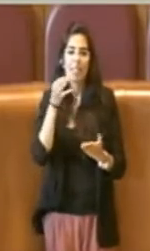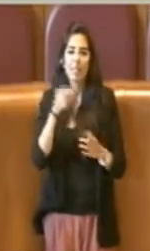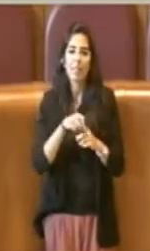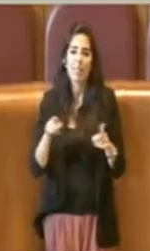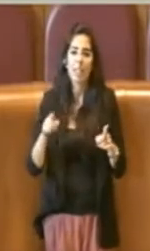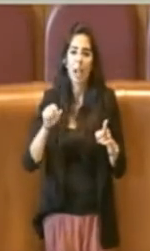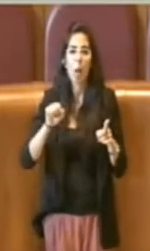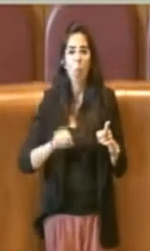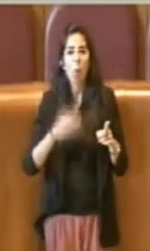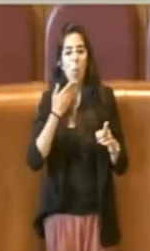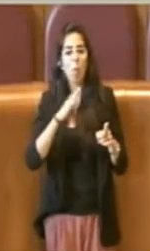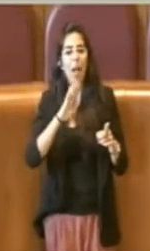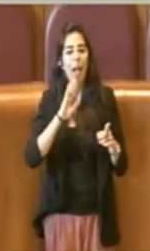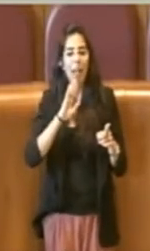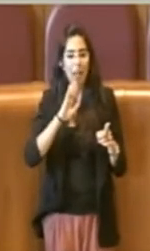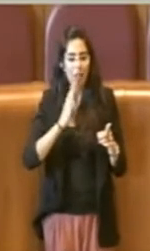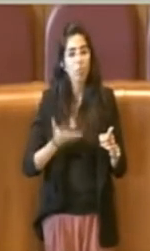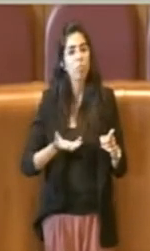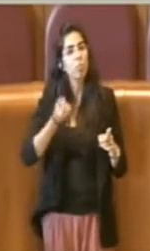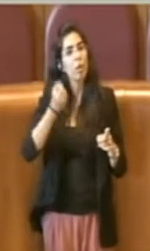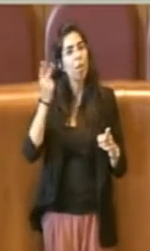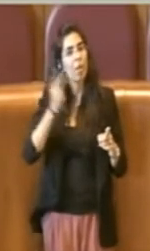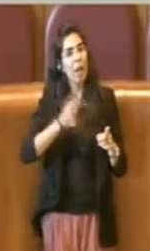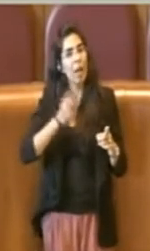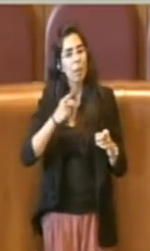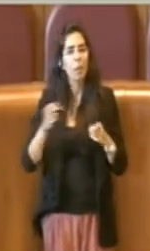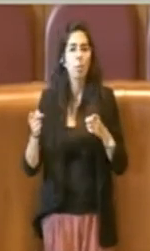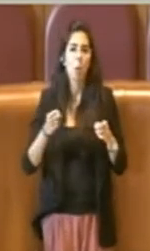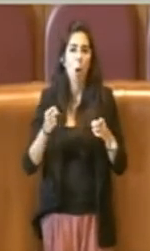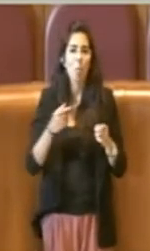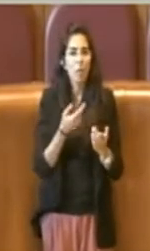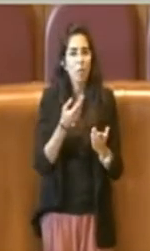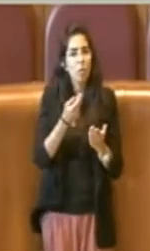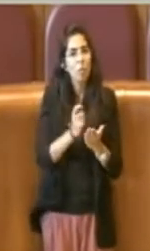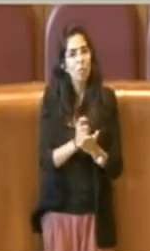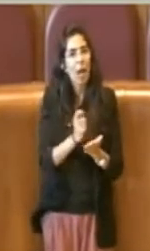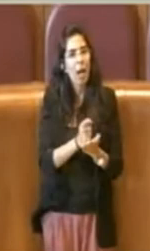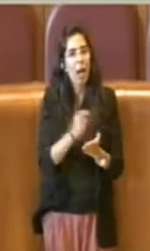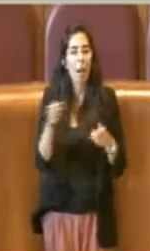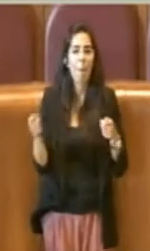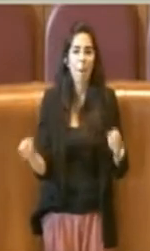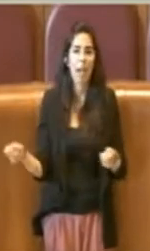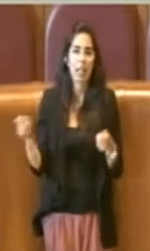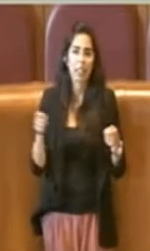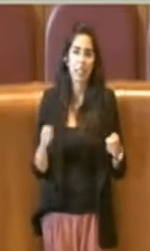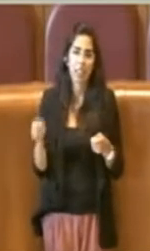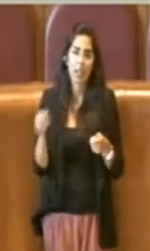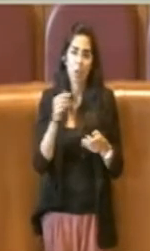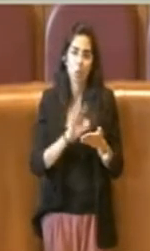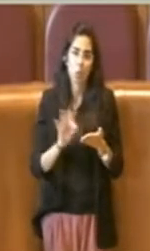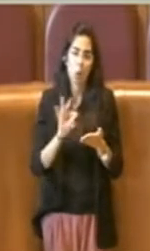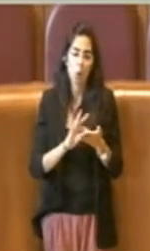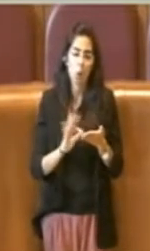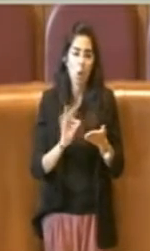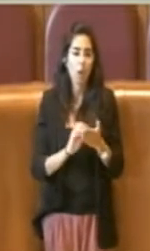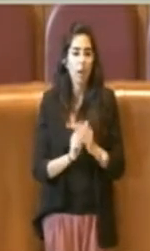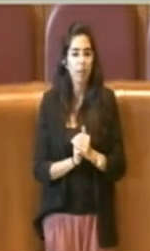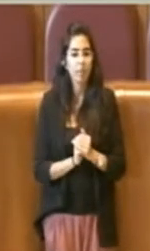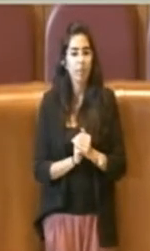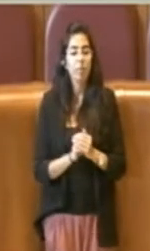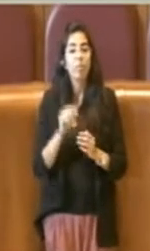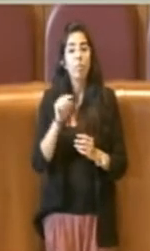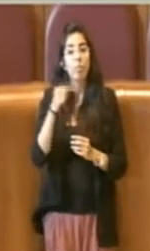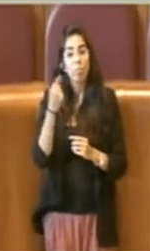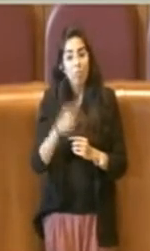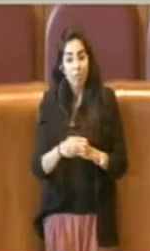di questi benefici nell'ambito della riflessione scolastica. Tempi che erano fissati